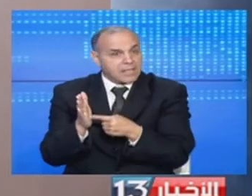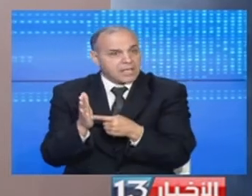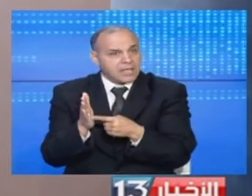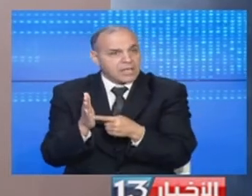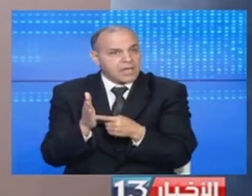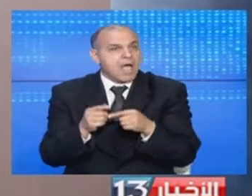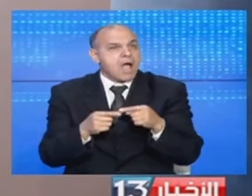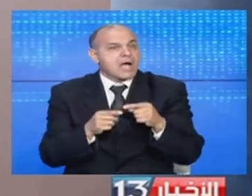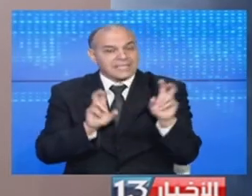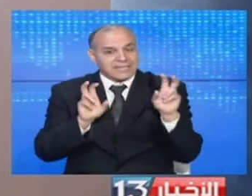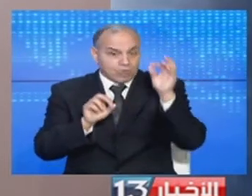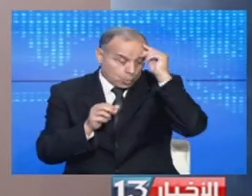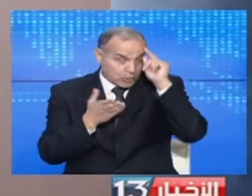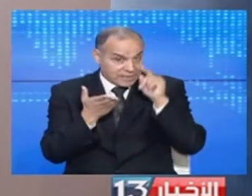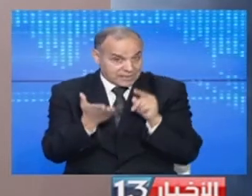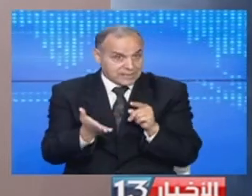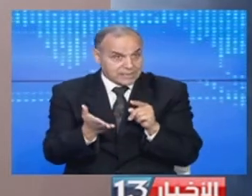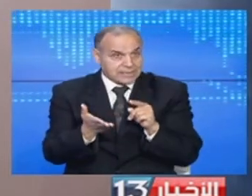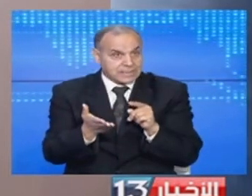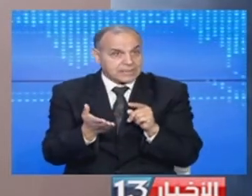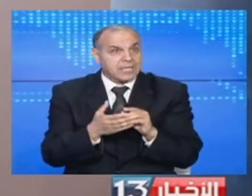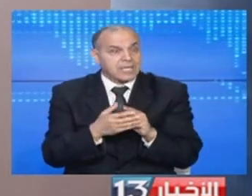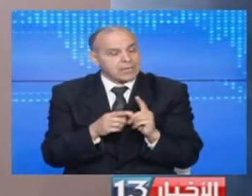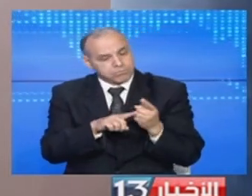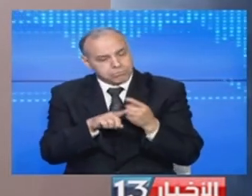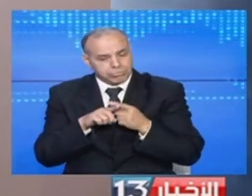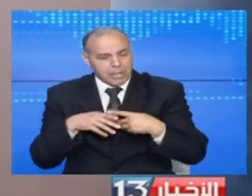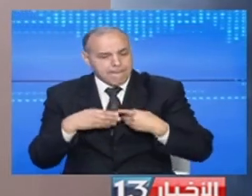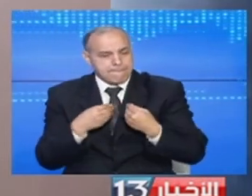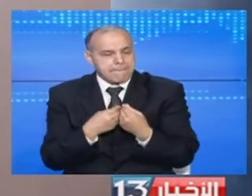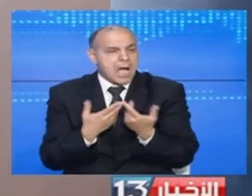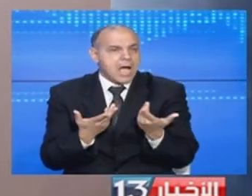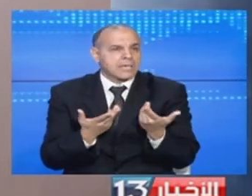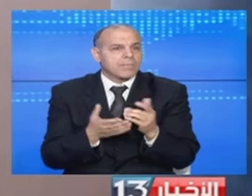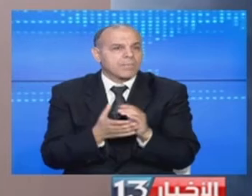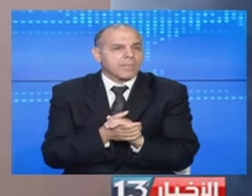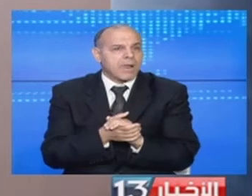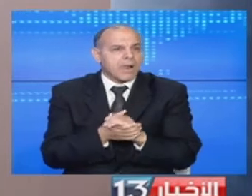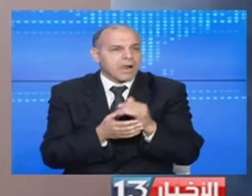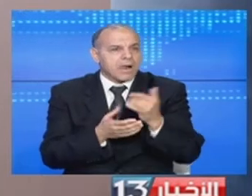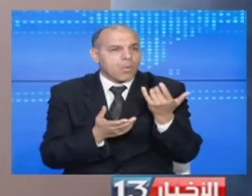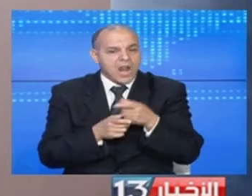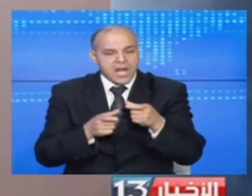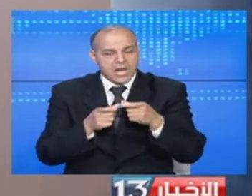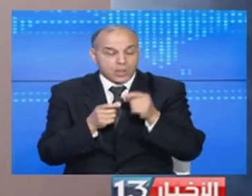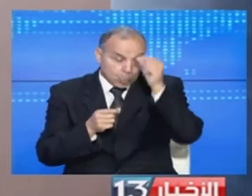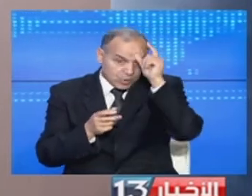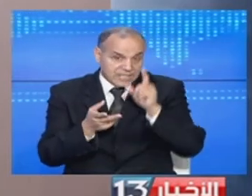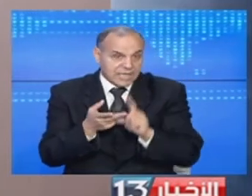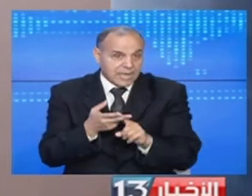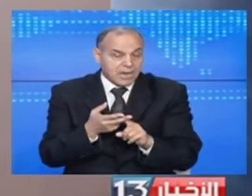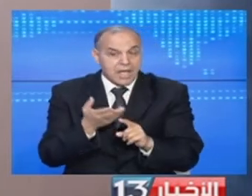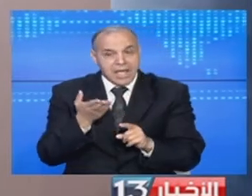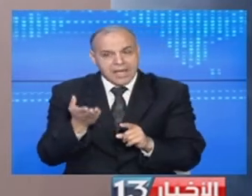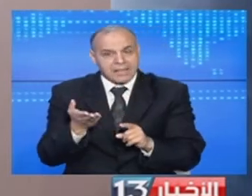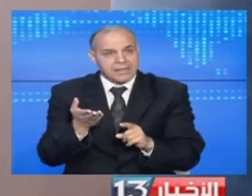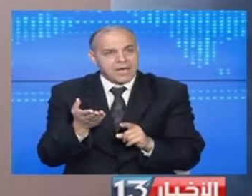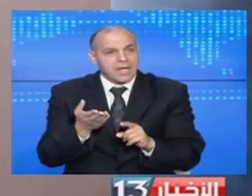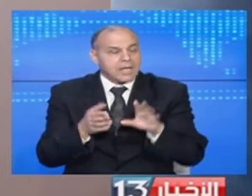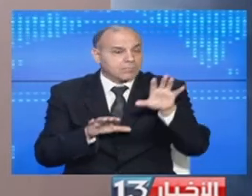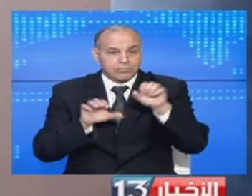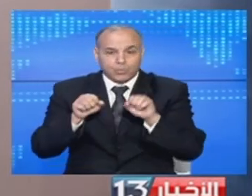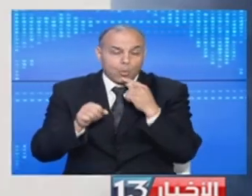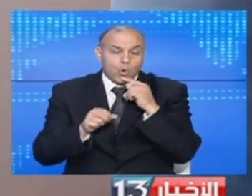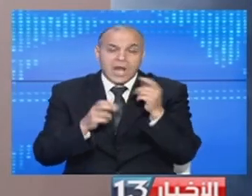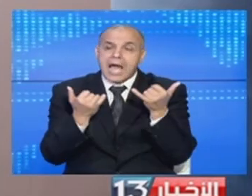ستكون التلفزة الوطنية هي الشريك الأساسي بالنسبة لنا كاللجنة الوطنية ومن خلالهم ندعو